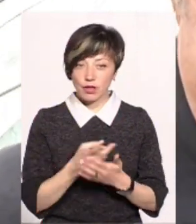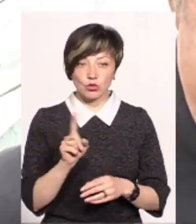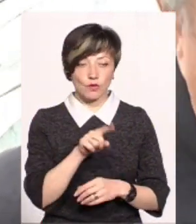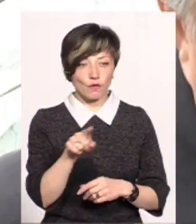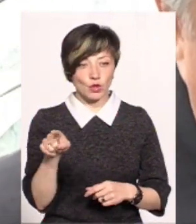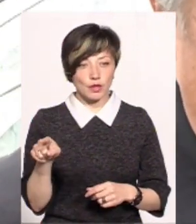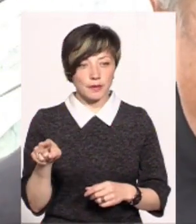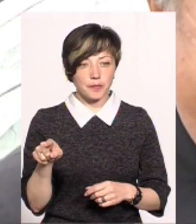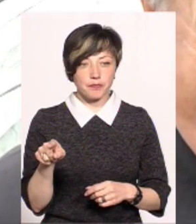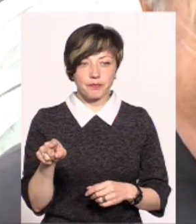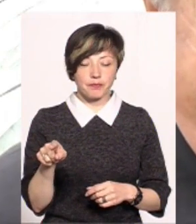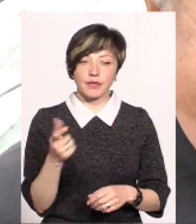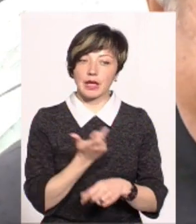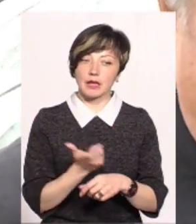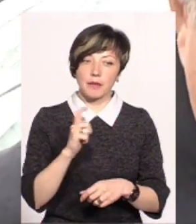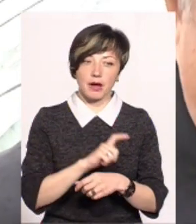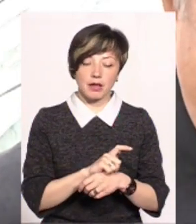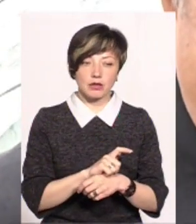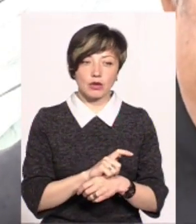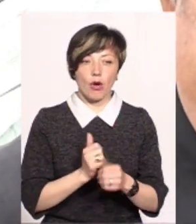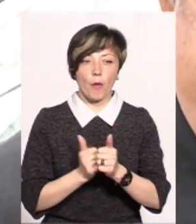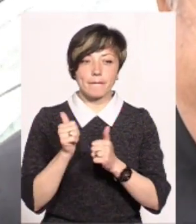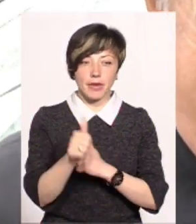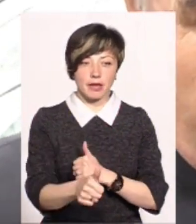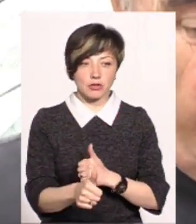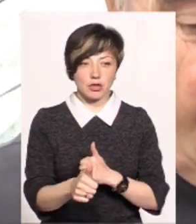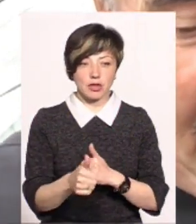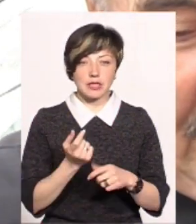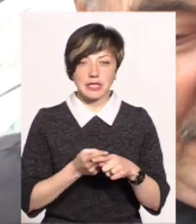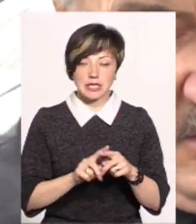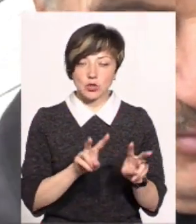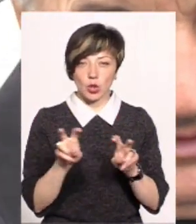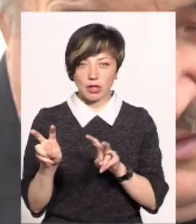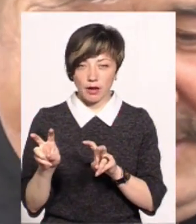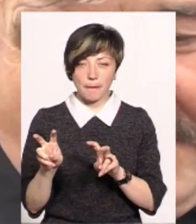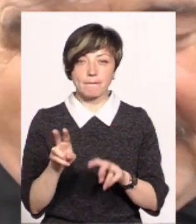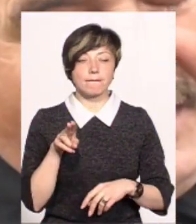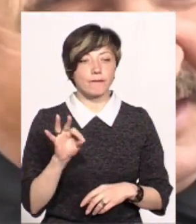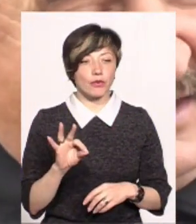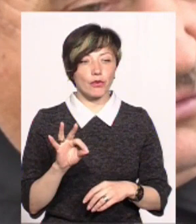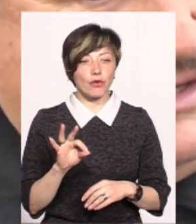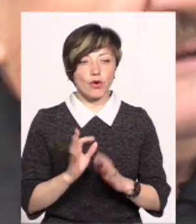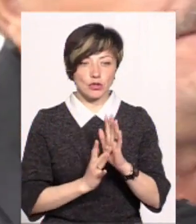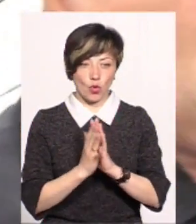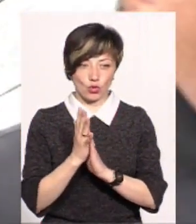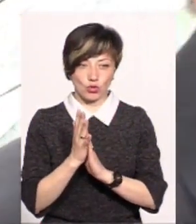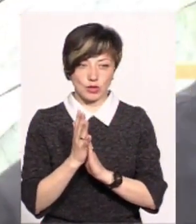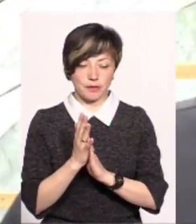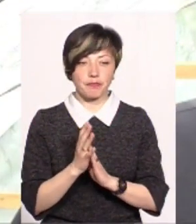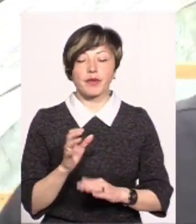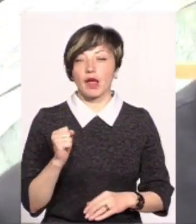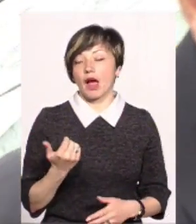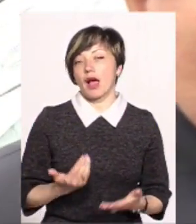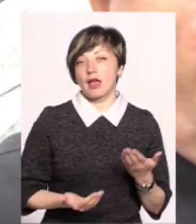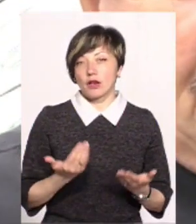набагато опережають ці сорти по вегетації. А